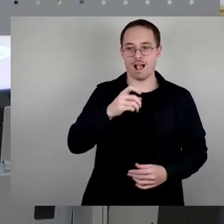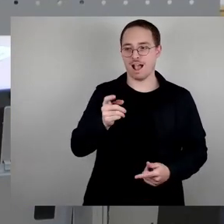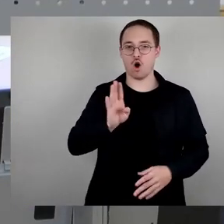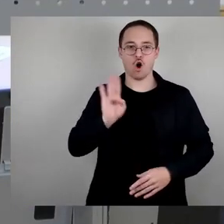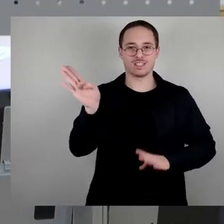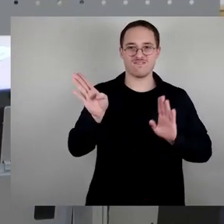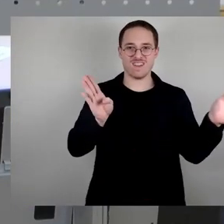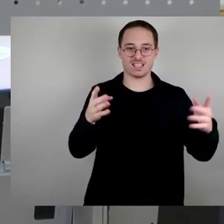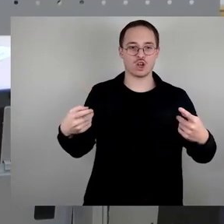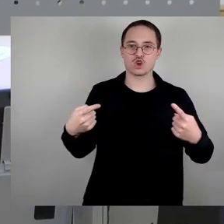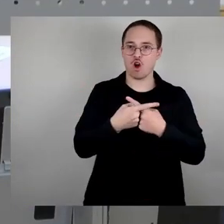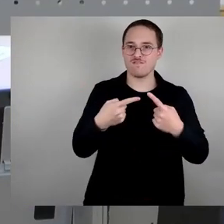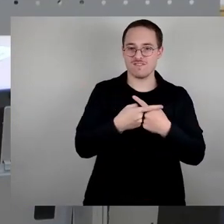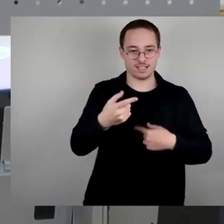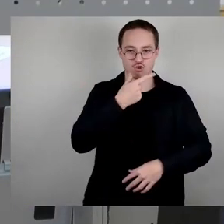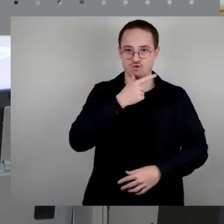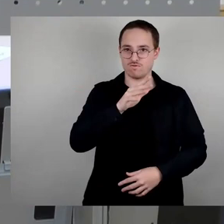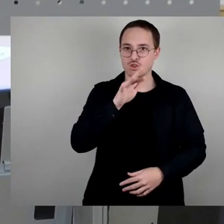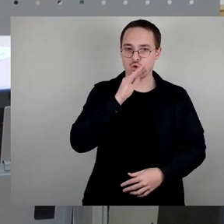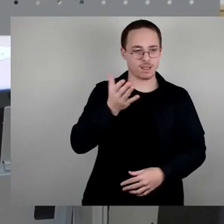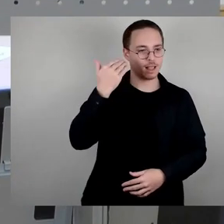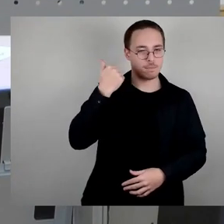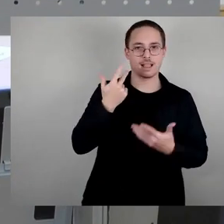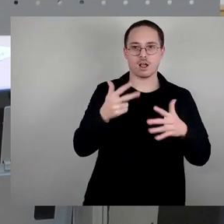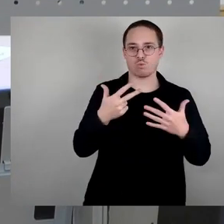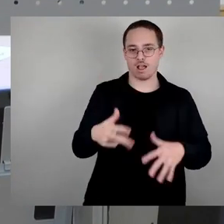Die friedliche Revolution hat dazu geführt,